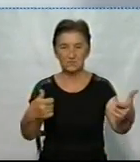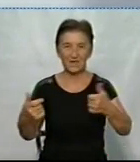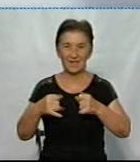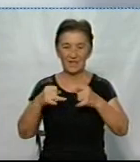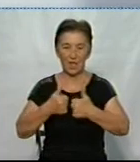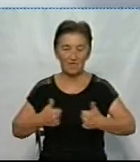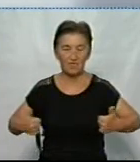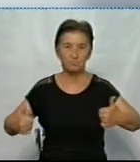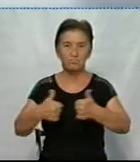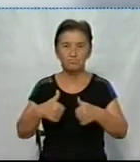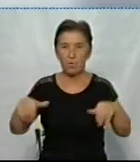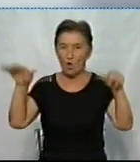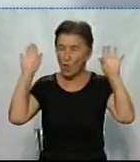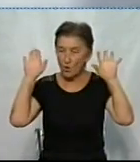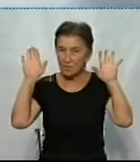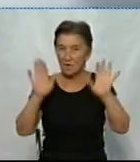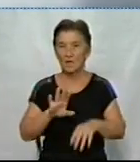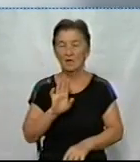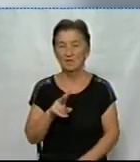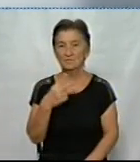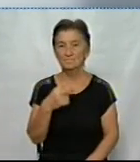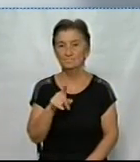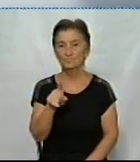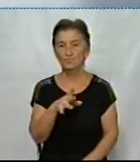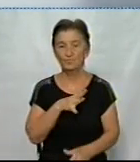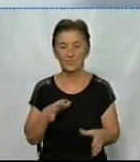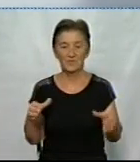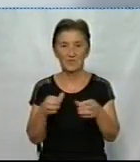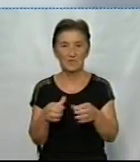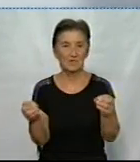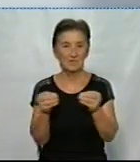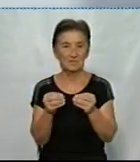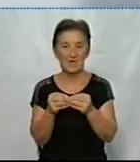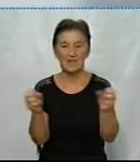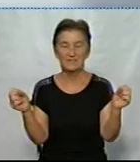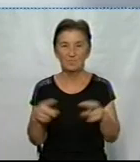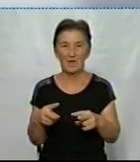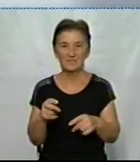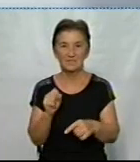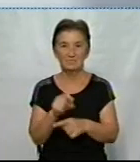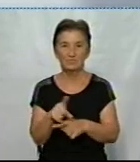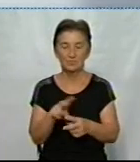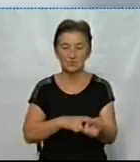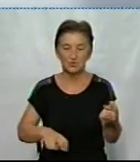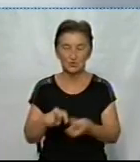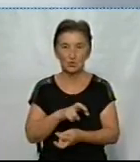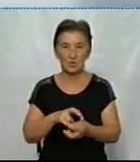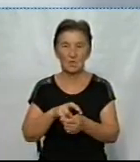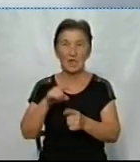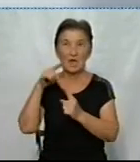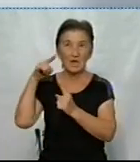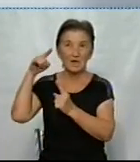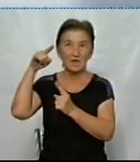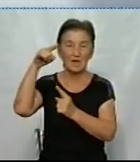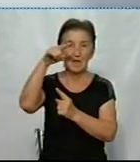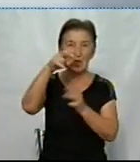липня 2014-го року. Тоді він був у складі групи 10 спецпризначенців, які шукали пілота, збитого терористами